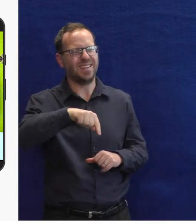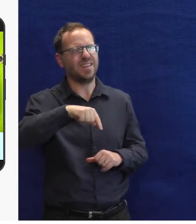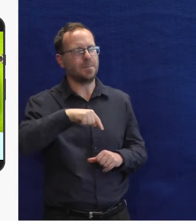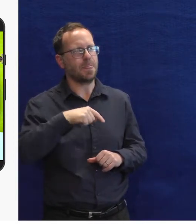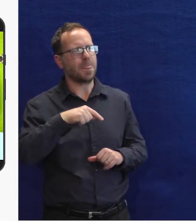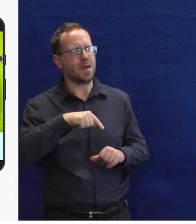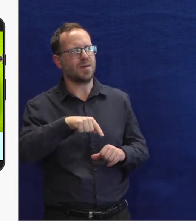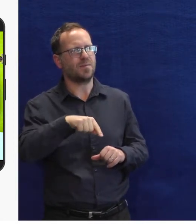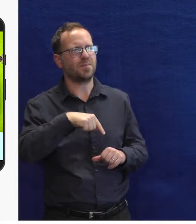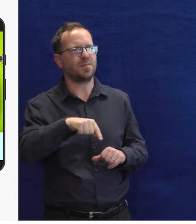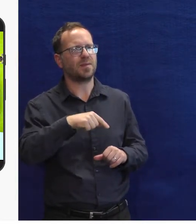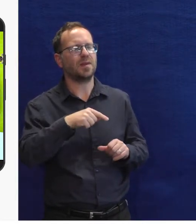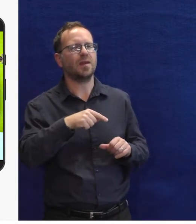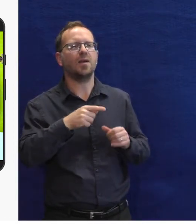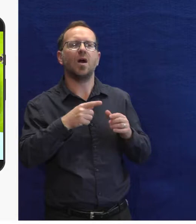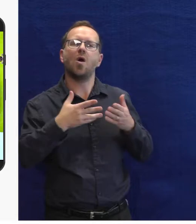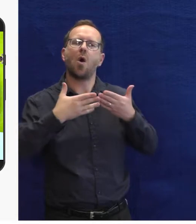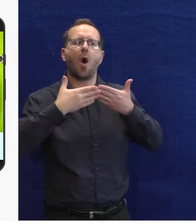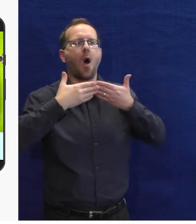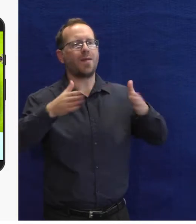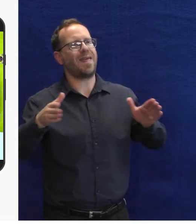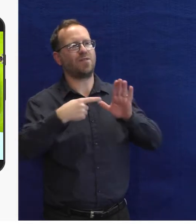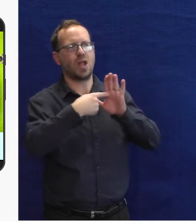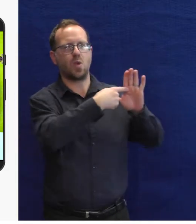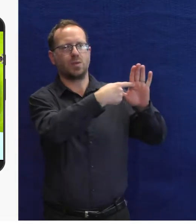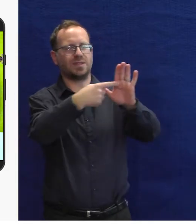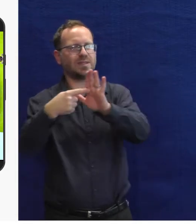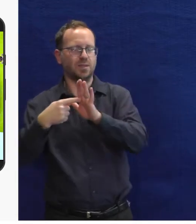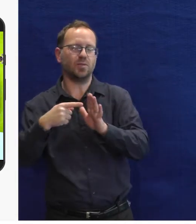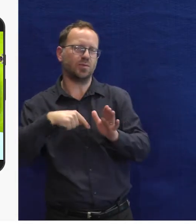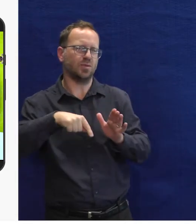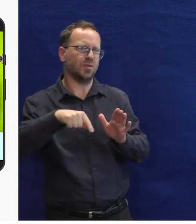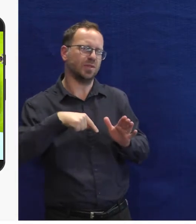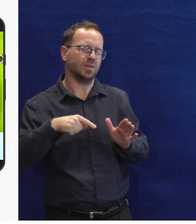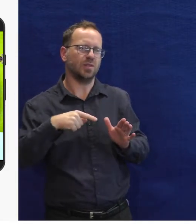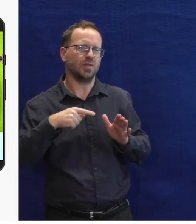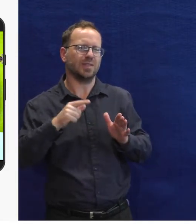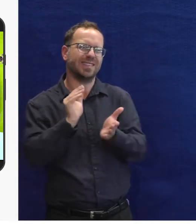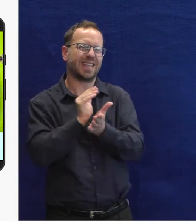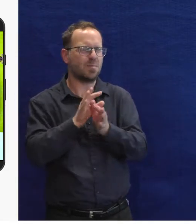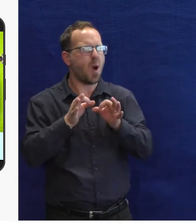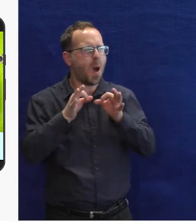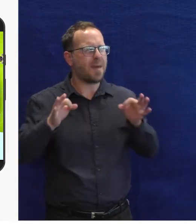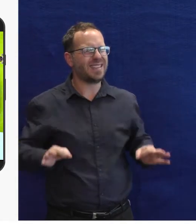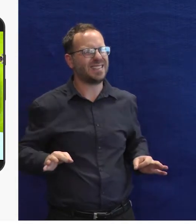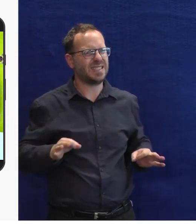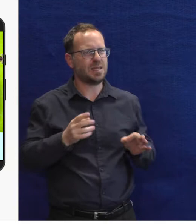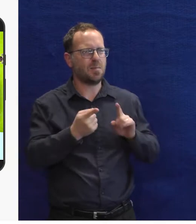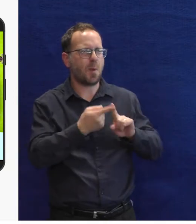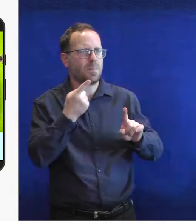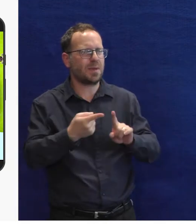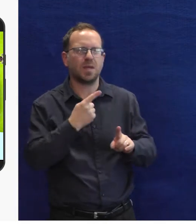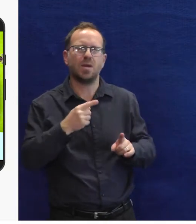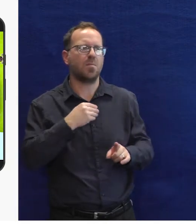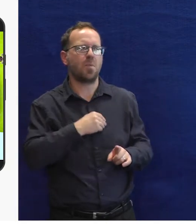Apple, ač jsme dneska slyšeli, udělal velkou cestu přístupnosti, tak neudělal úplně velkou cestu k otevřenosti své platformy,